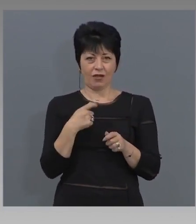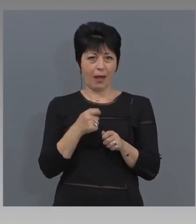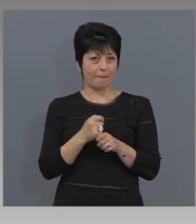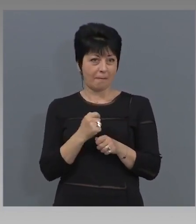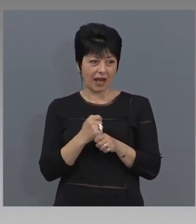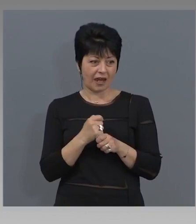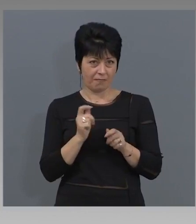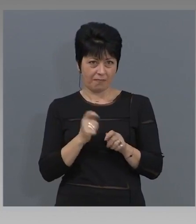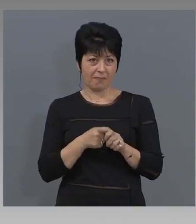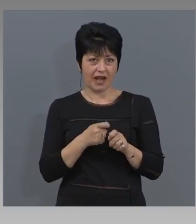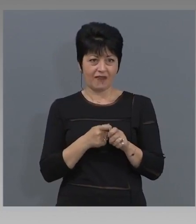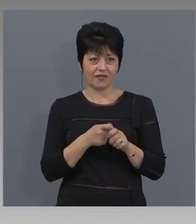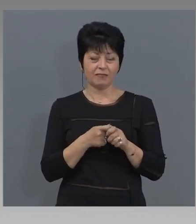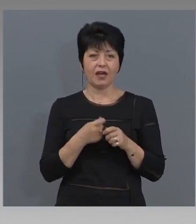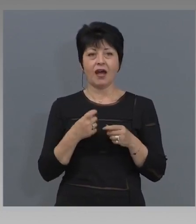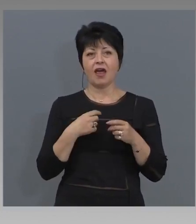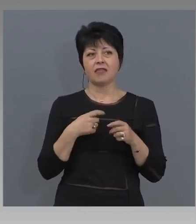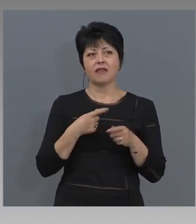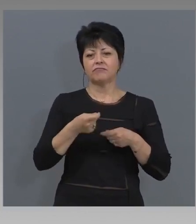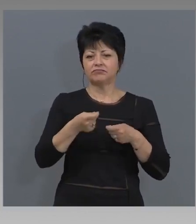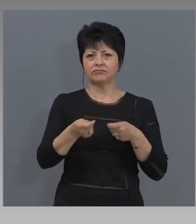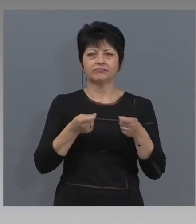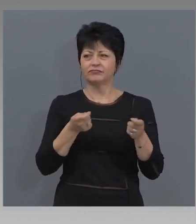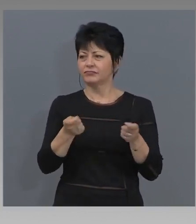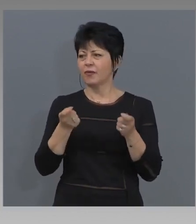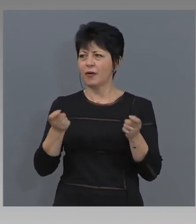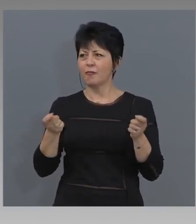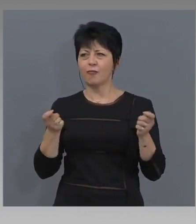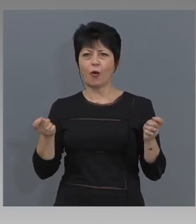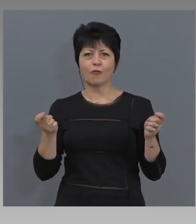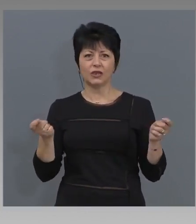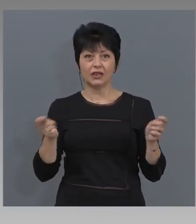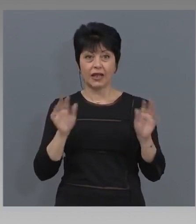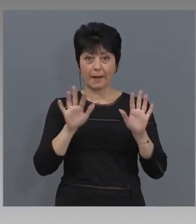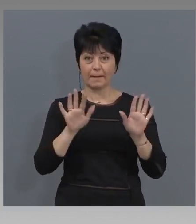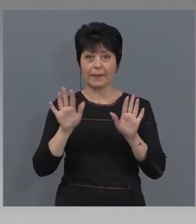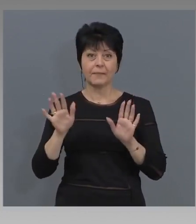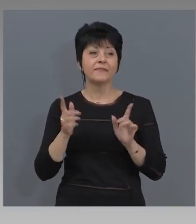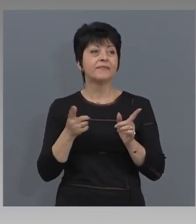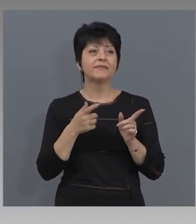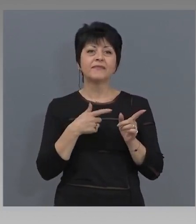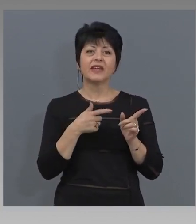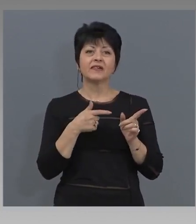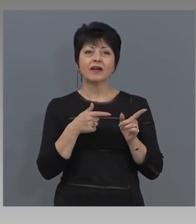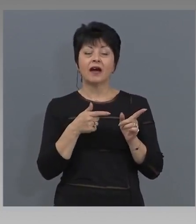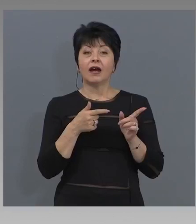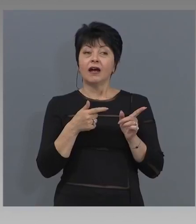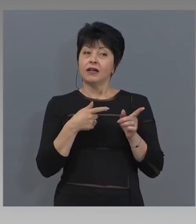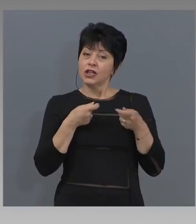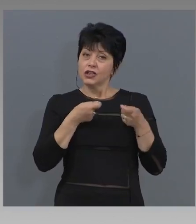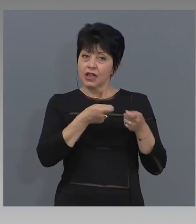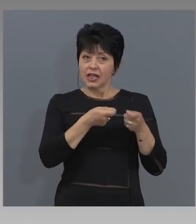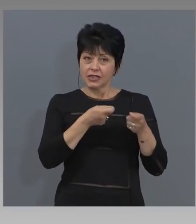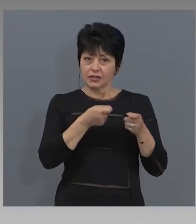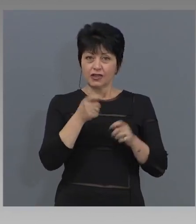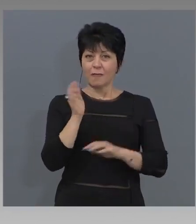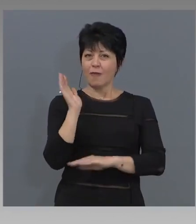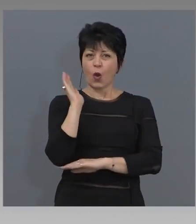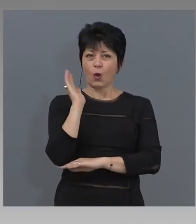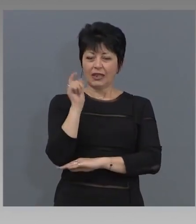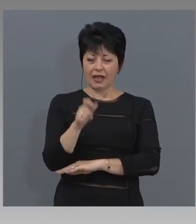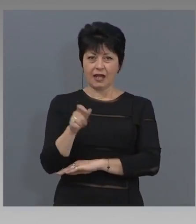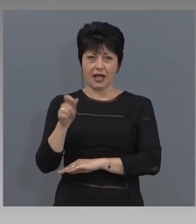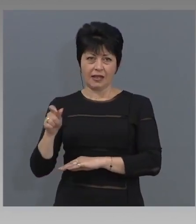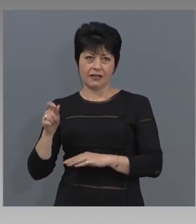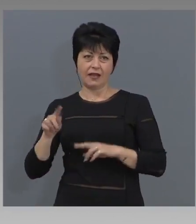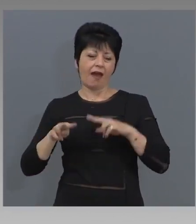промотираме тази платформа. Със сигурност ще насърчим както хотелиерите, така